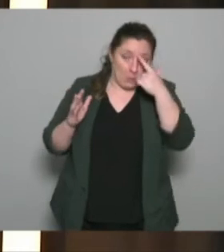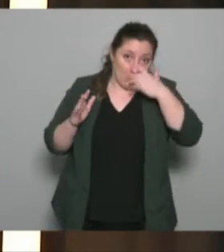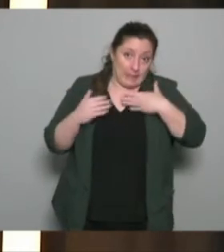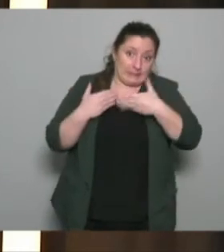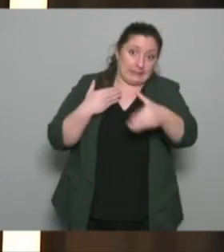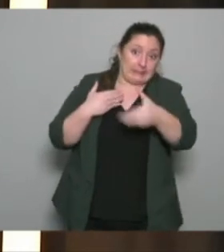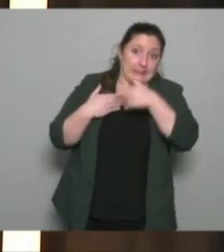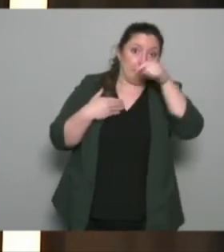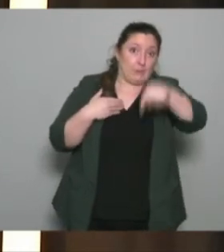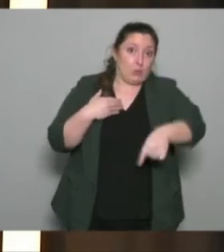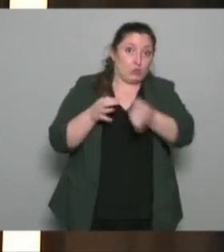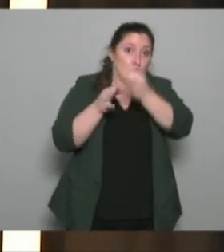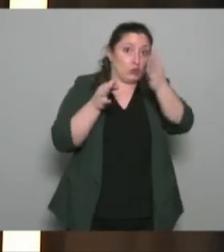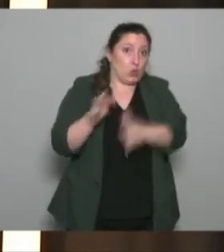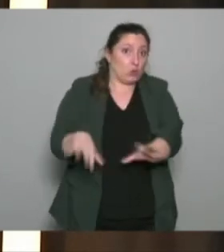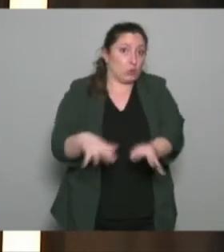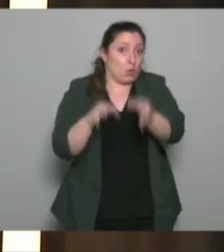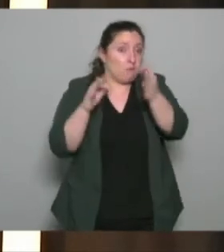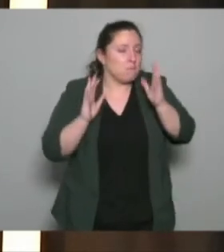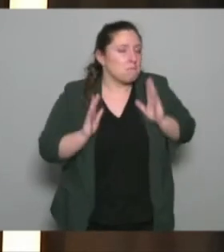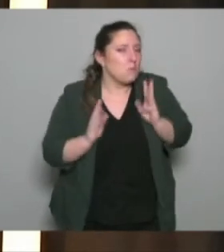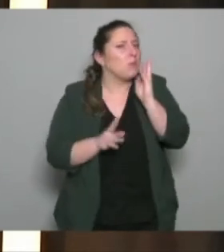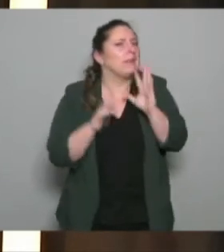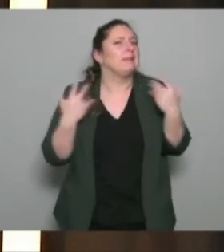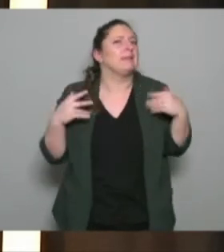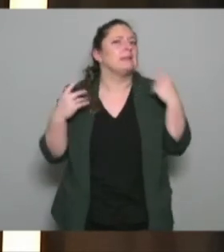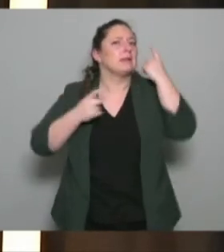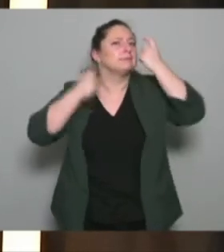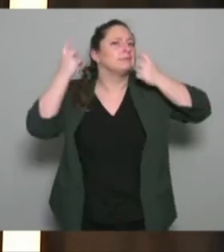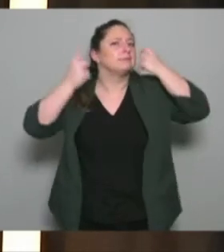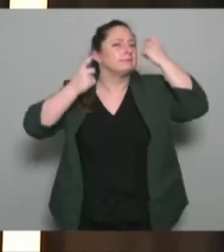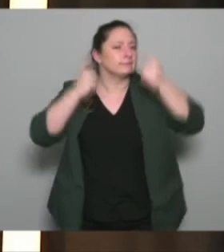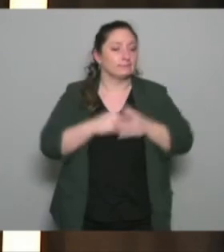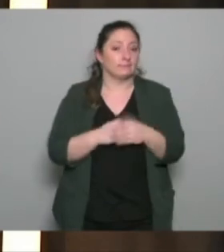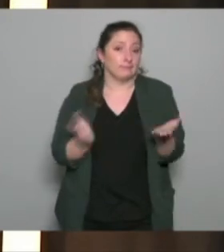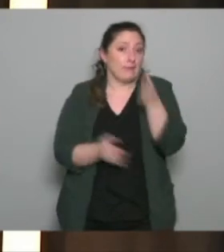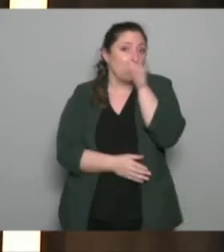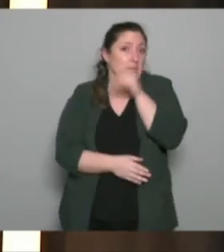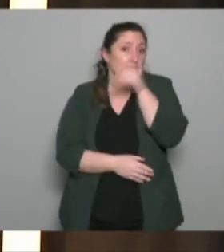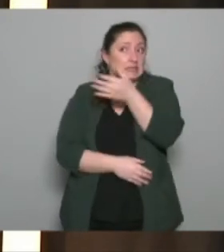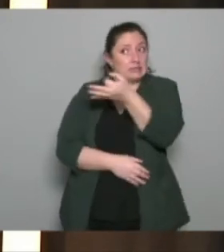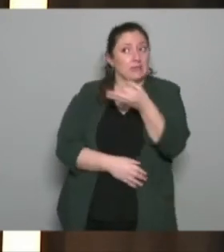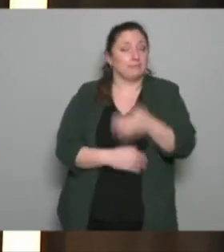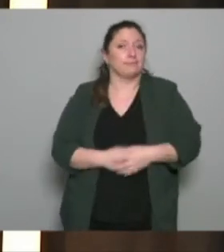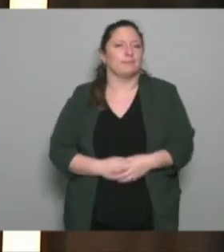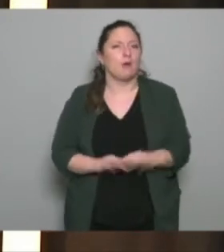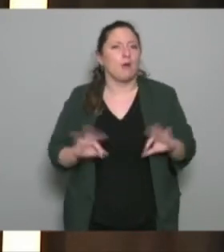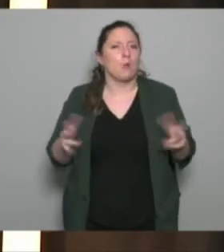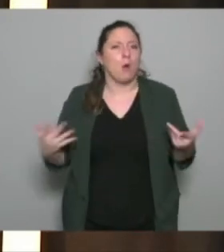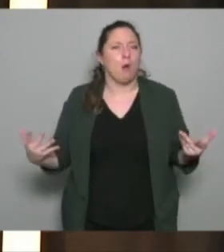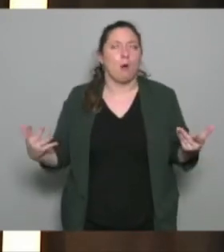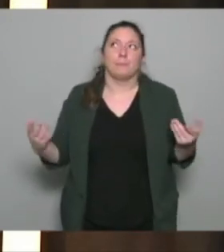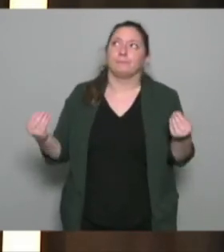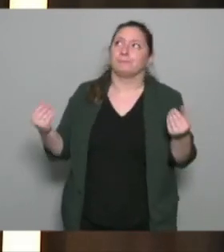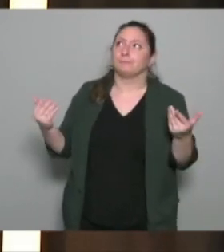commencé à le régler il a été redit cet après-midi comment rendre compatible comment